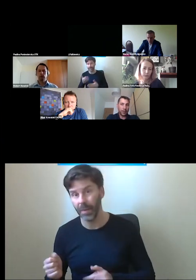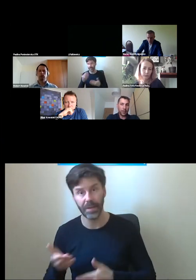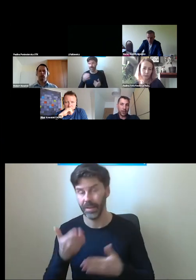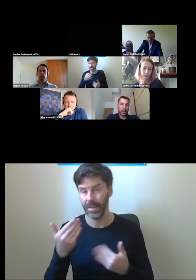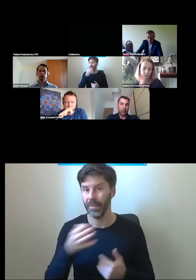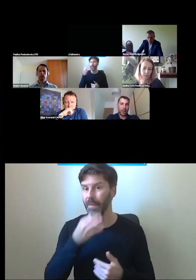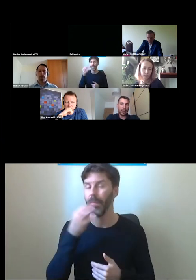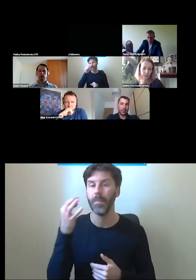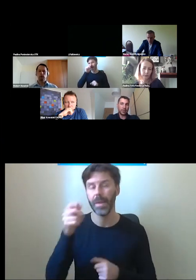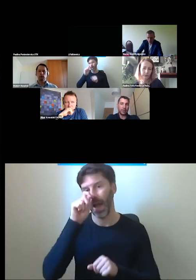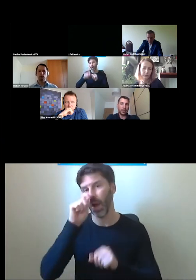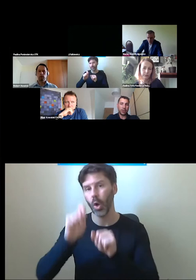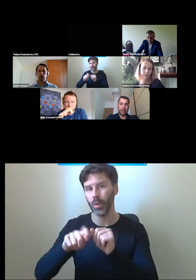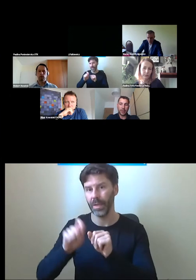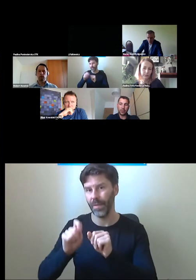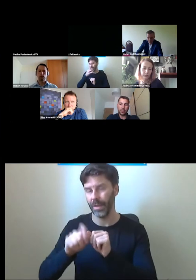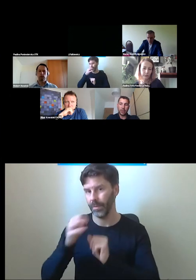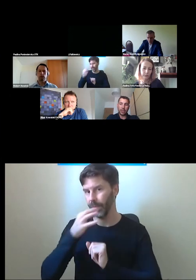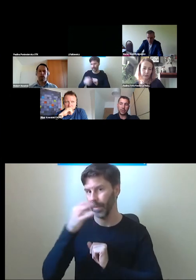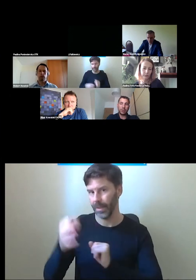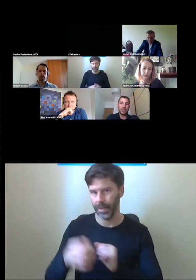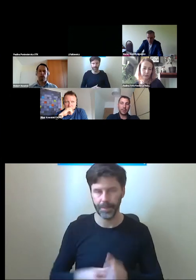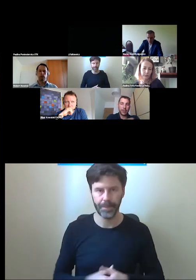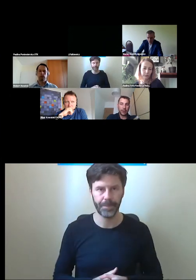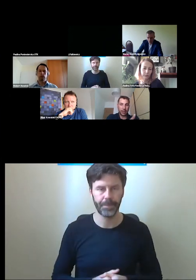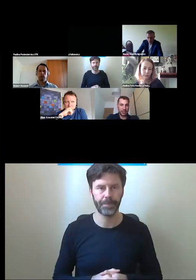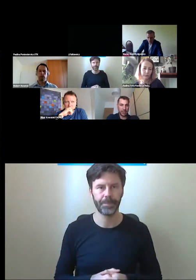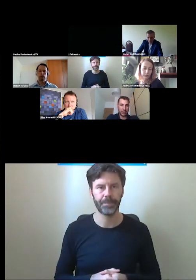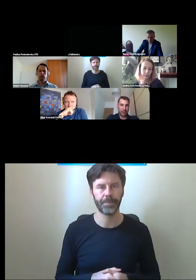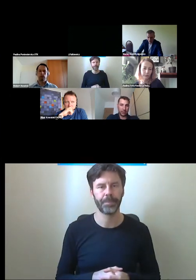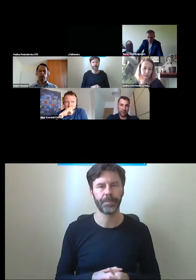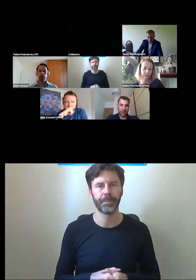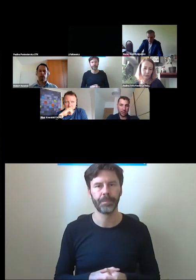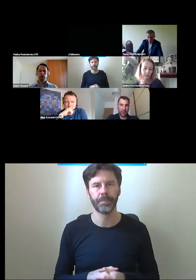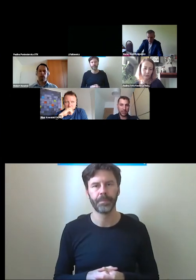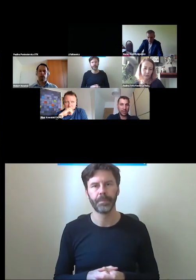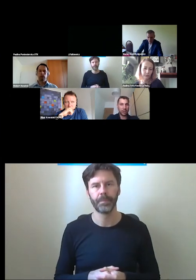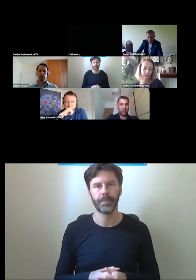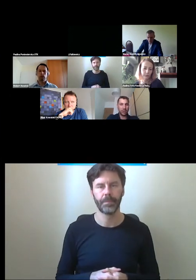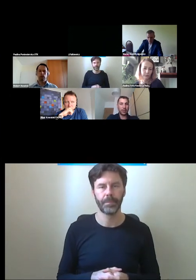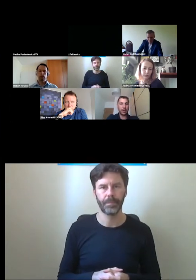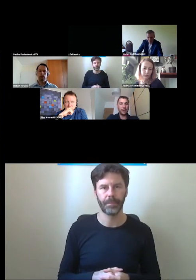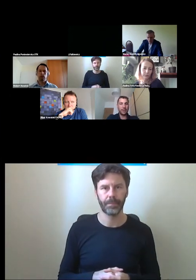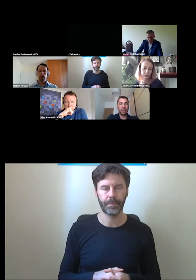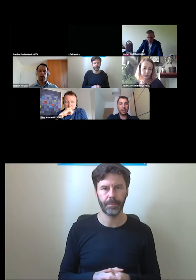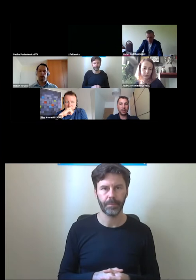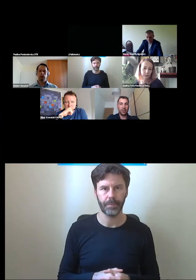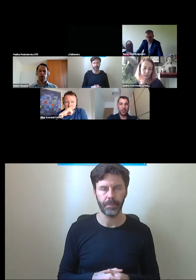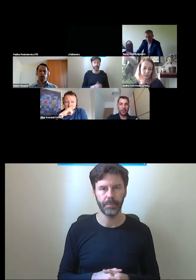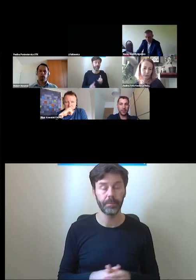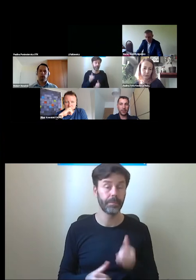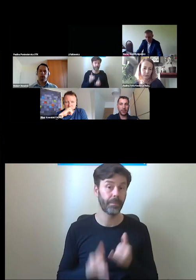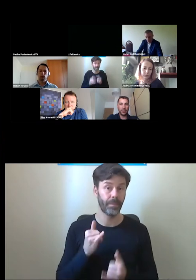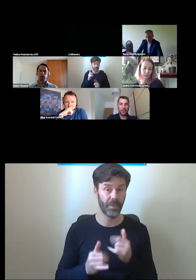Problem główny polega chyba na tym, że przy udostępnianiu tej istniejącej przestrzeni bardzo często idziemy na łatwiznę i nie